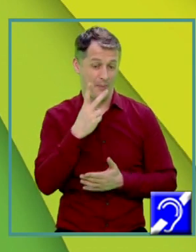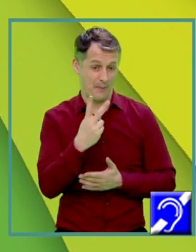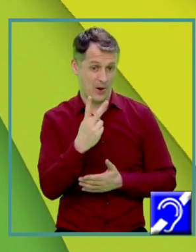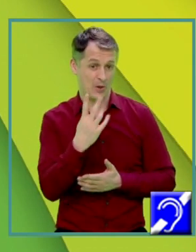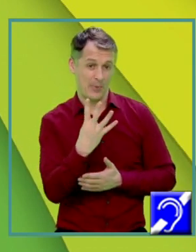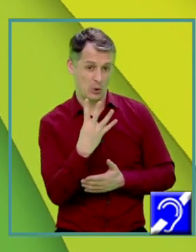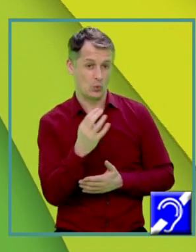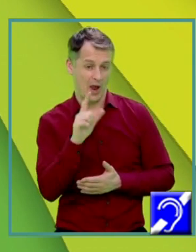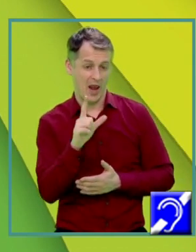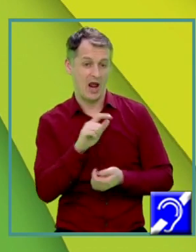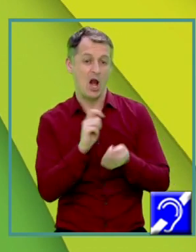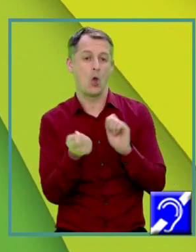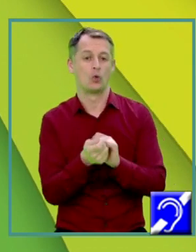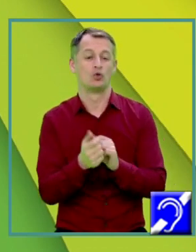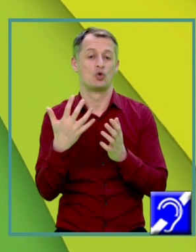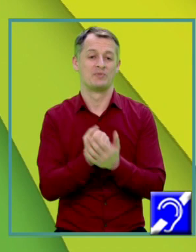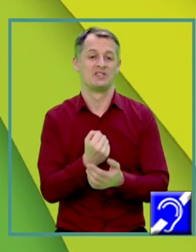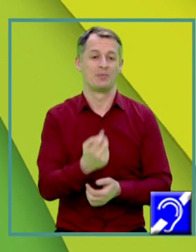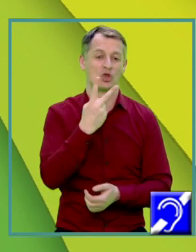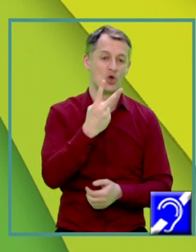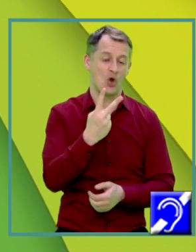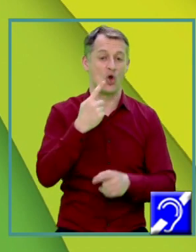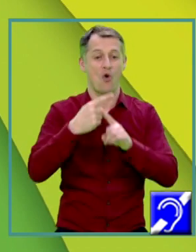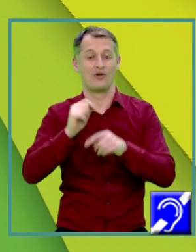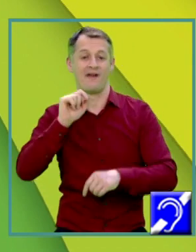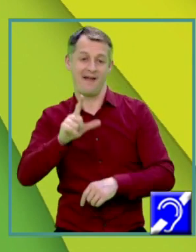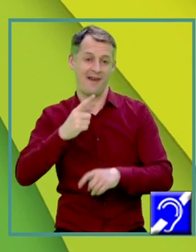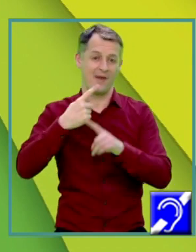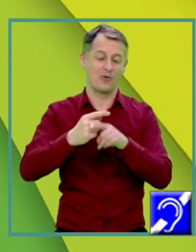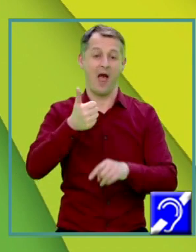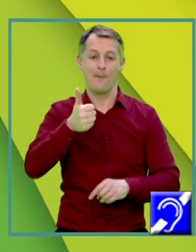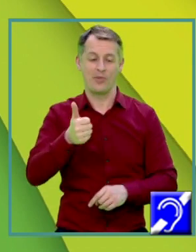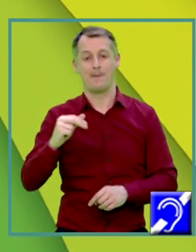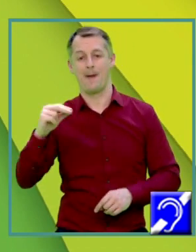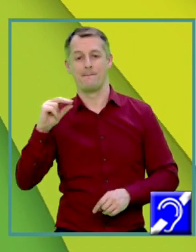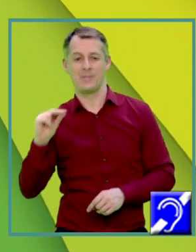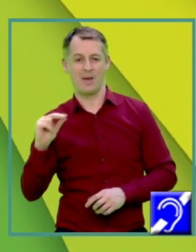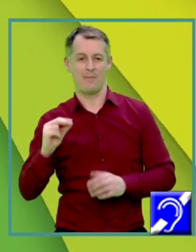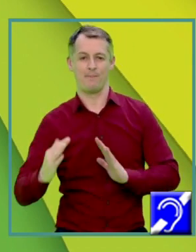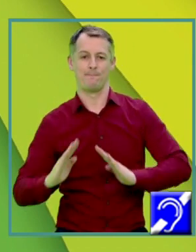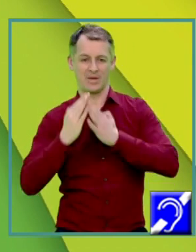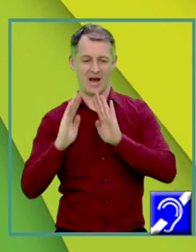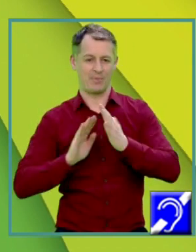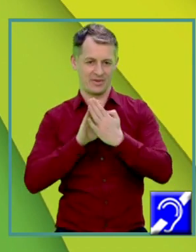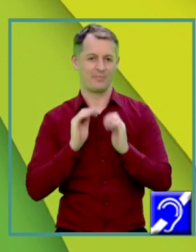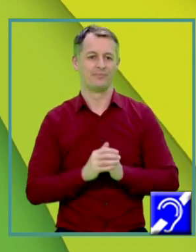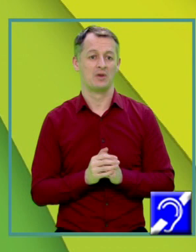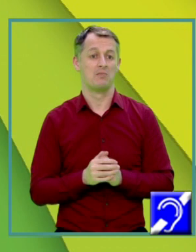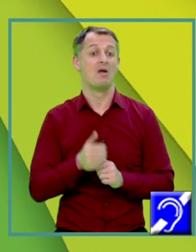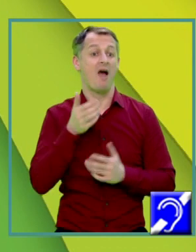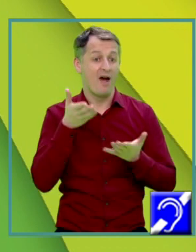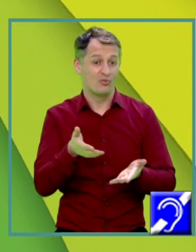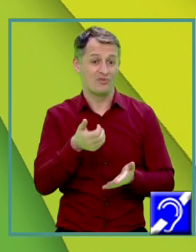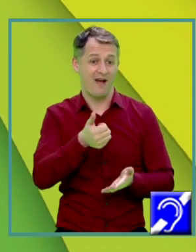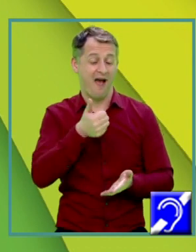înlocui și obținem 2 ori L ori apotema piramidei. Atunci, aria totală este